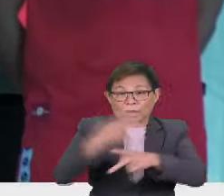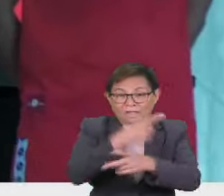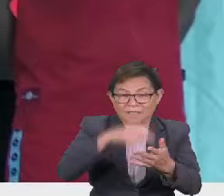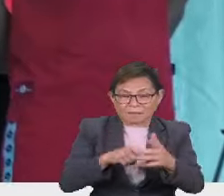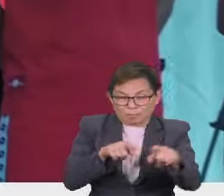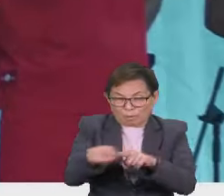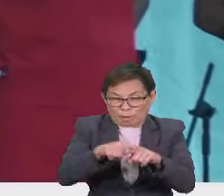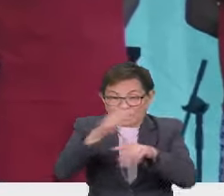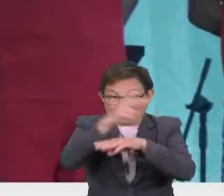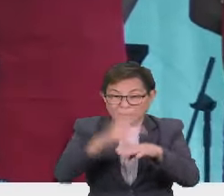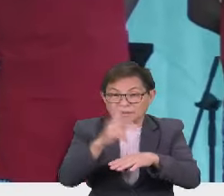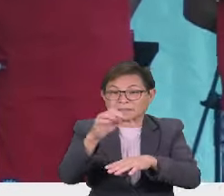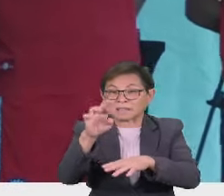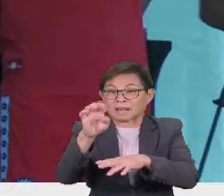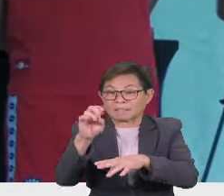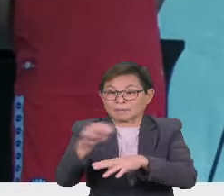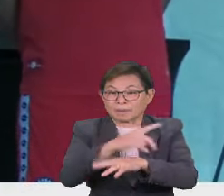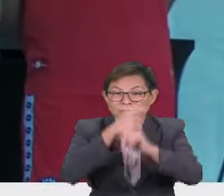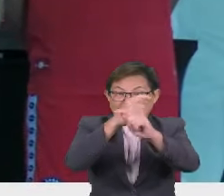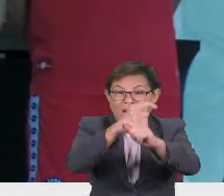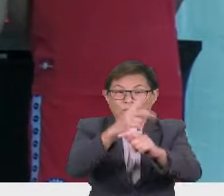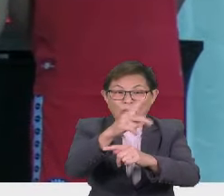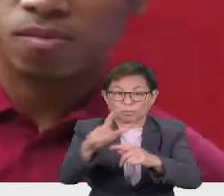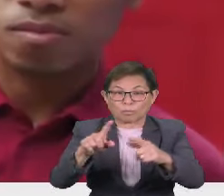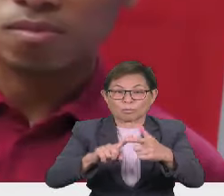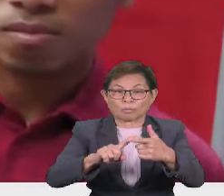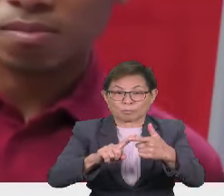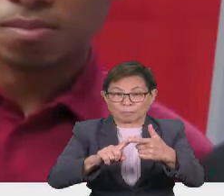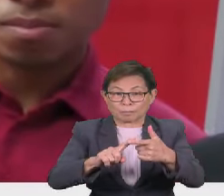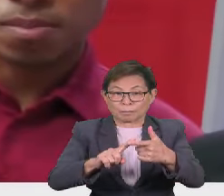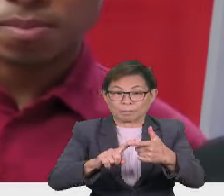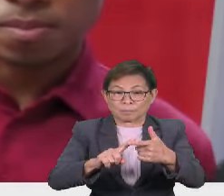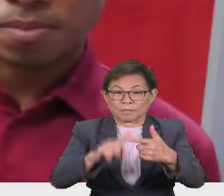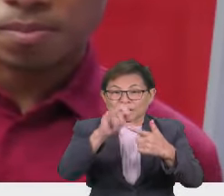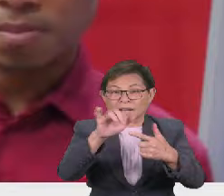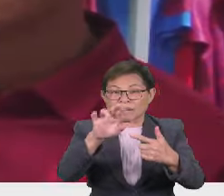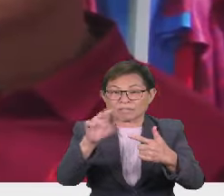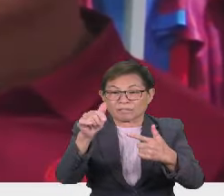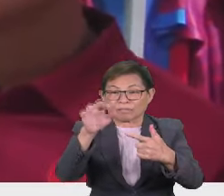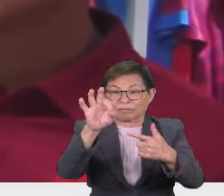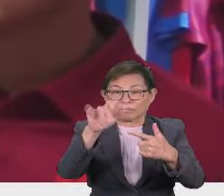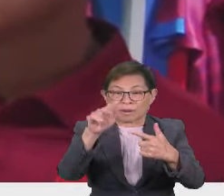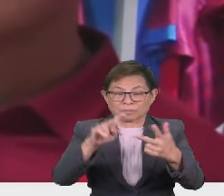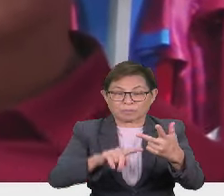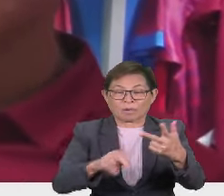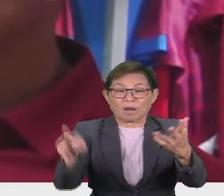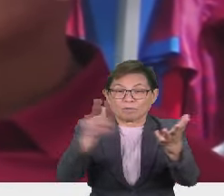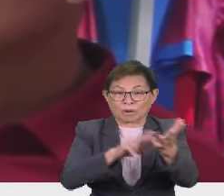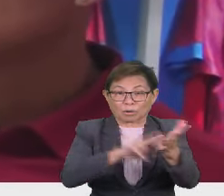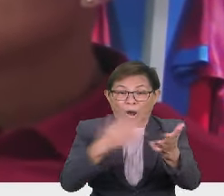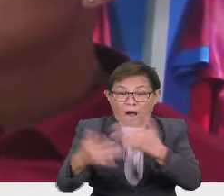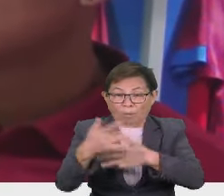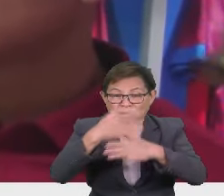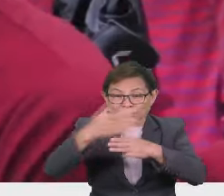penyerang kebangsaan Darren Lok dan pertahanan Kuala Lumpur KL City FC Irfan Zakaria yang menjadi rekrut awal